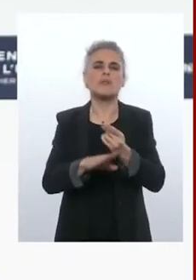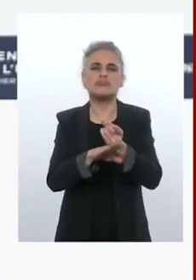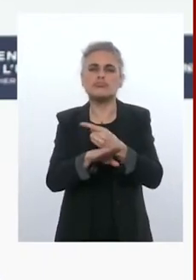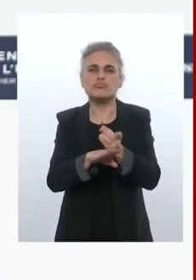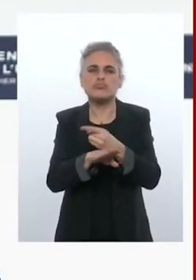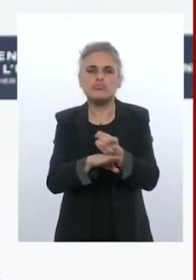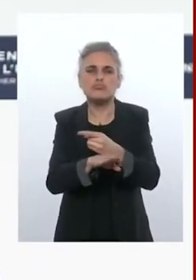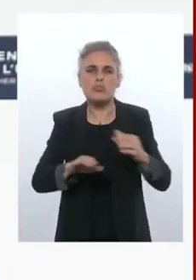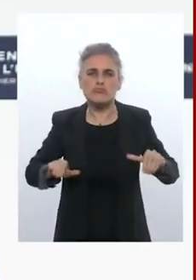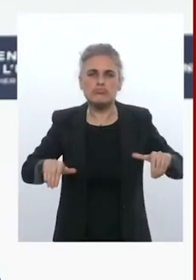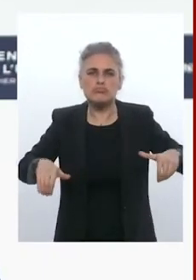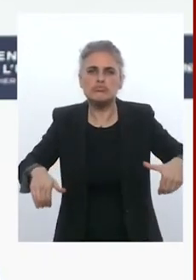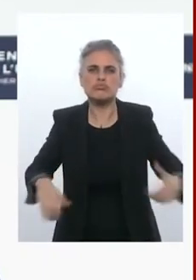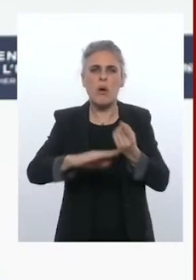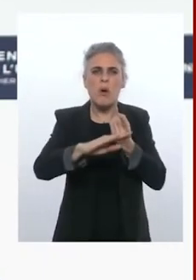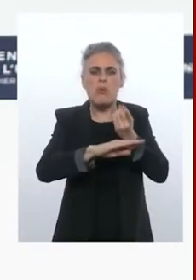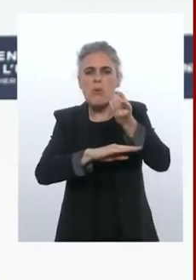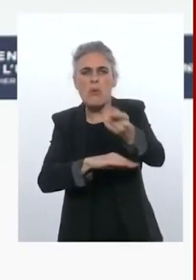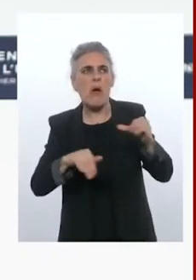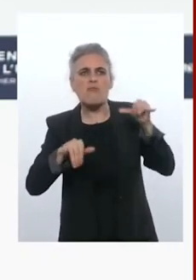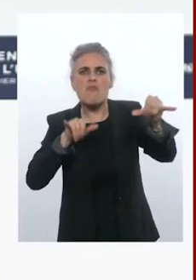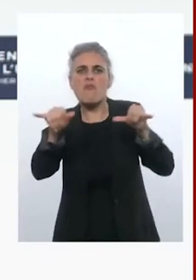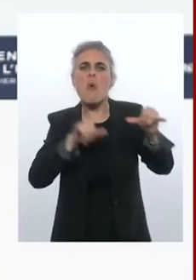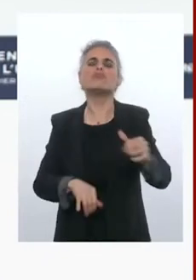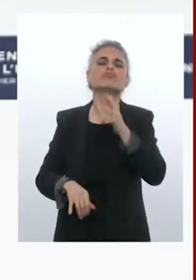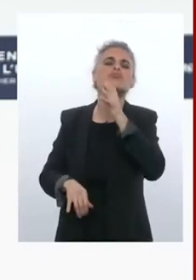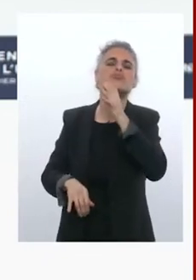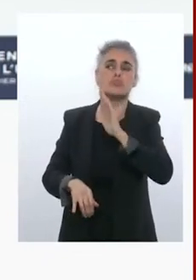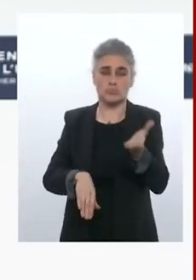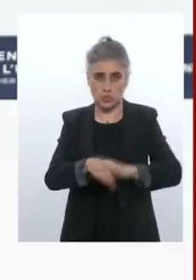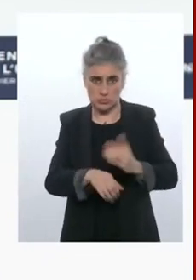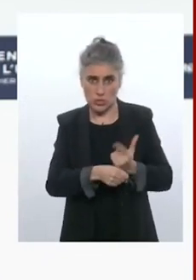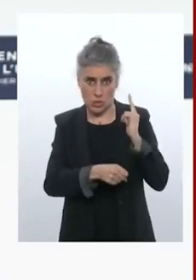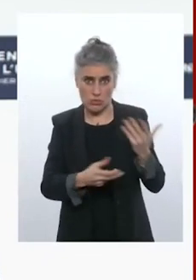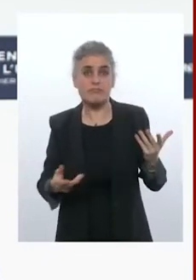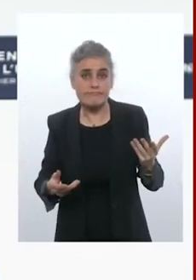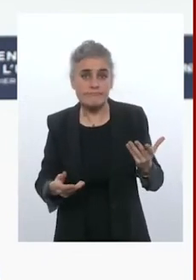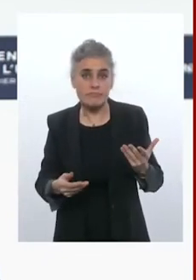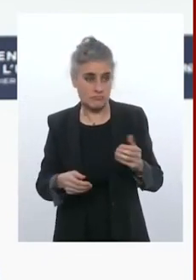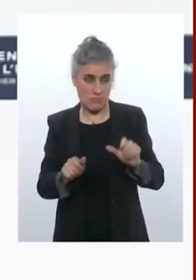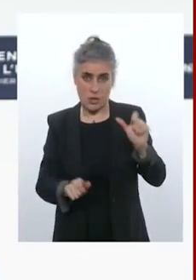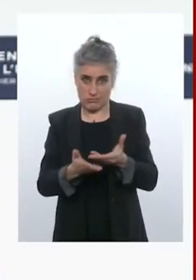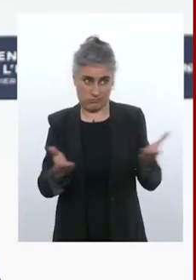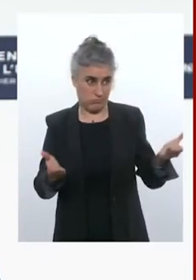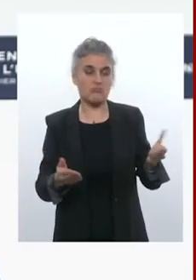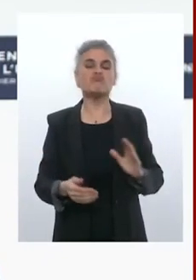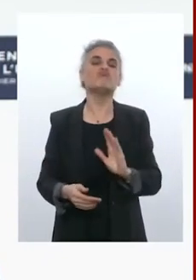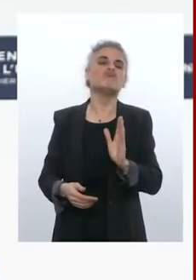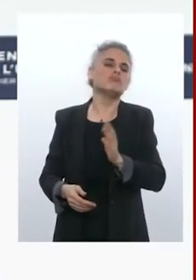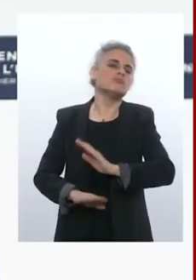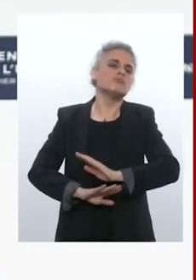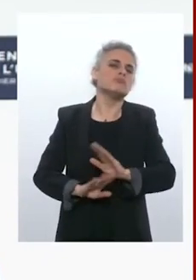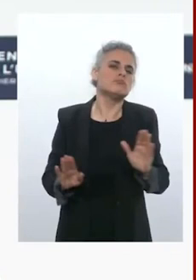jamais, jamais ceci, y a deux ans. Je vous rappelle qu'il y a deux ans, beaucoup autour de cette table disaient nous allons proposer des sacs de